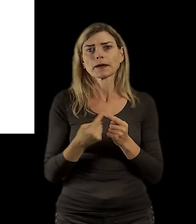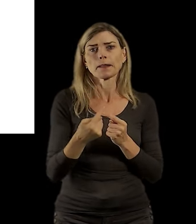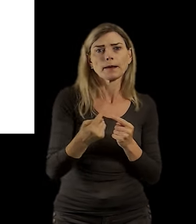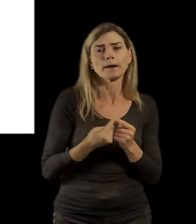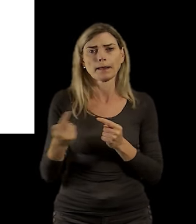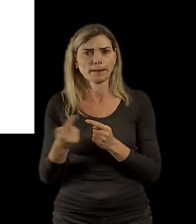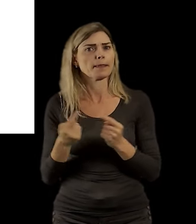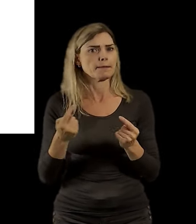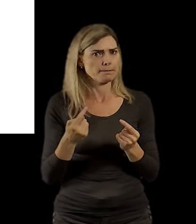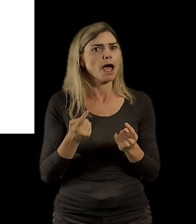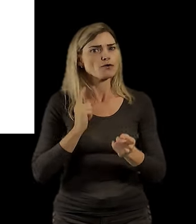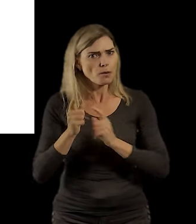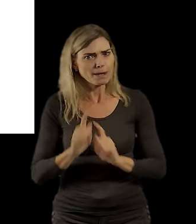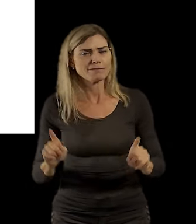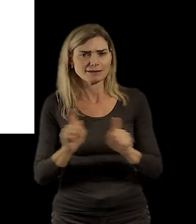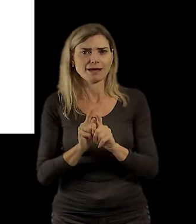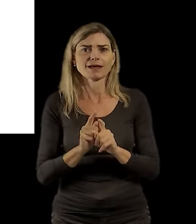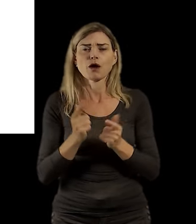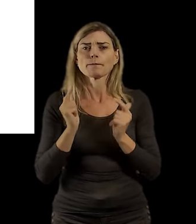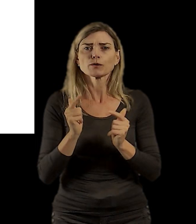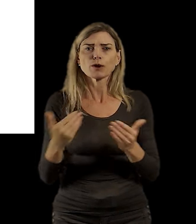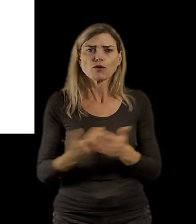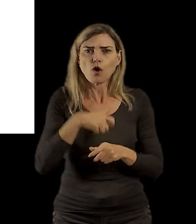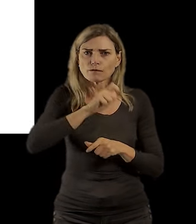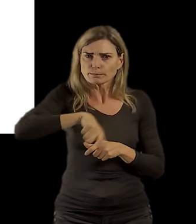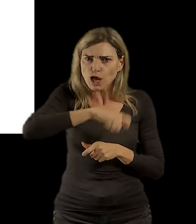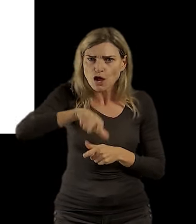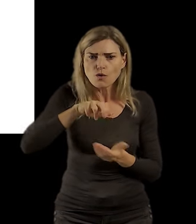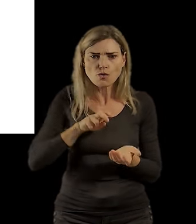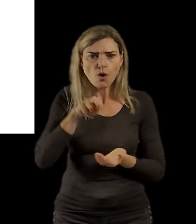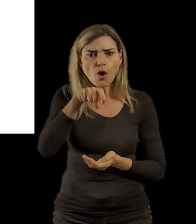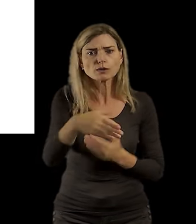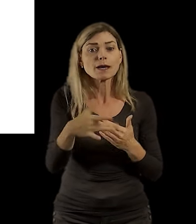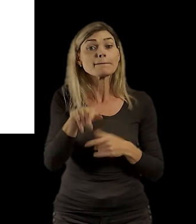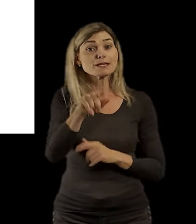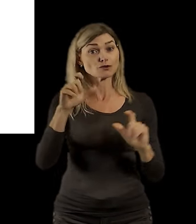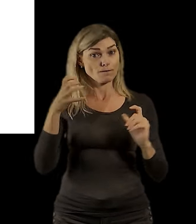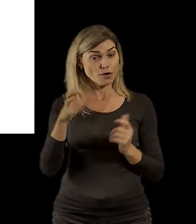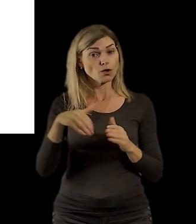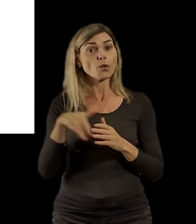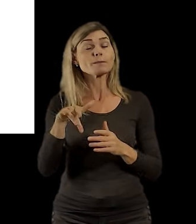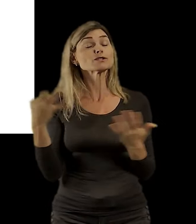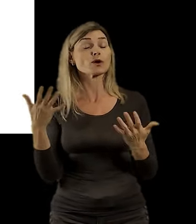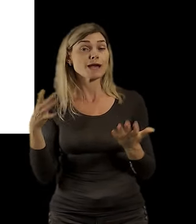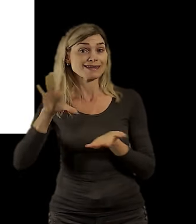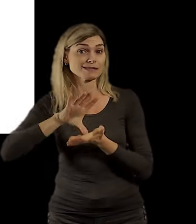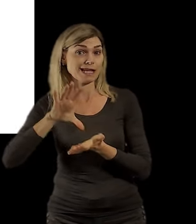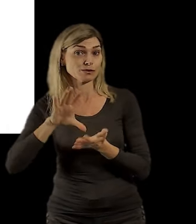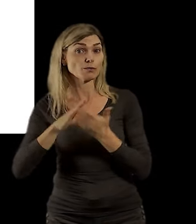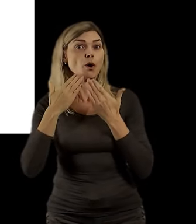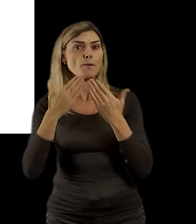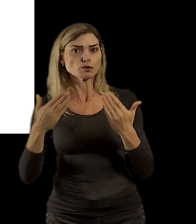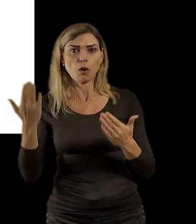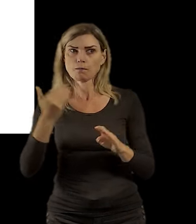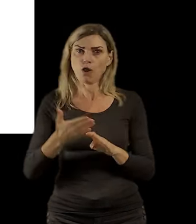dopravy podporují i nové přechody. Tady je třeba ten přechod u muzea, ten byl předmětem velkých diskuzí,